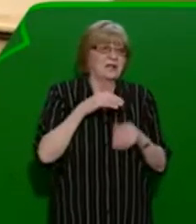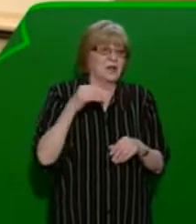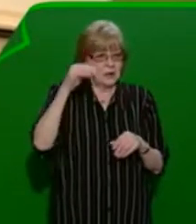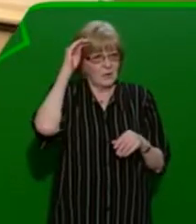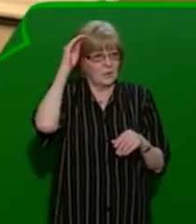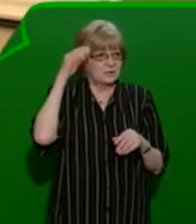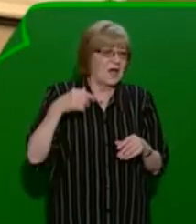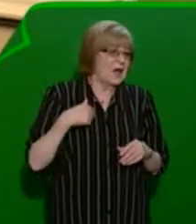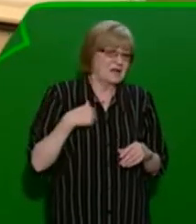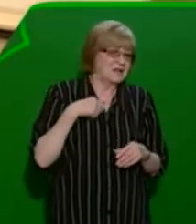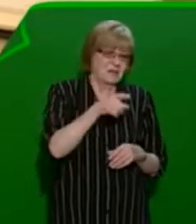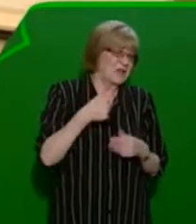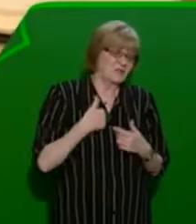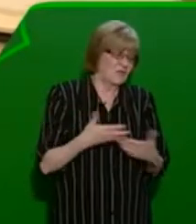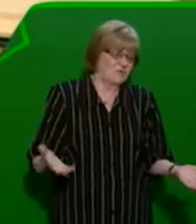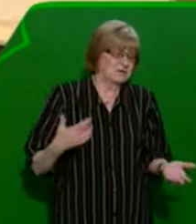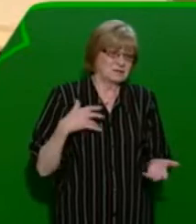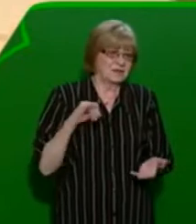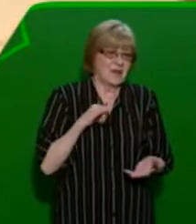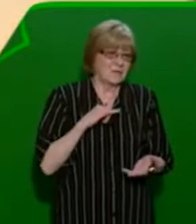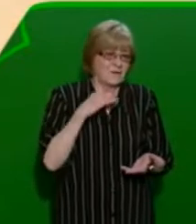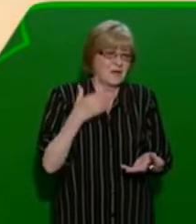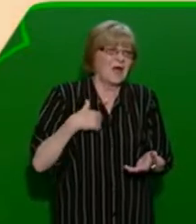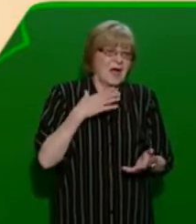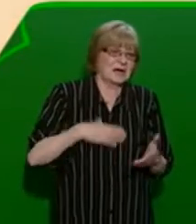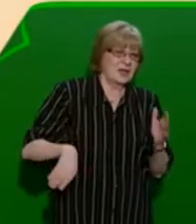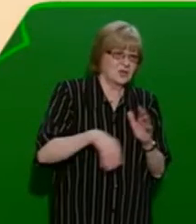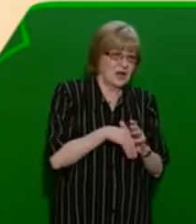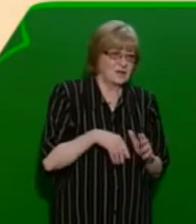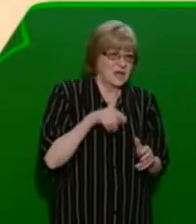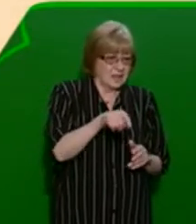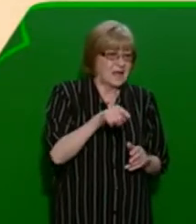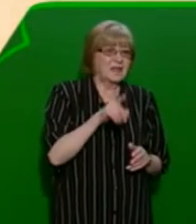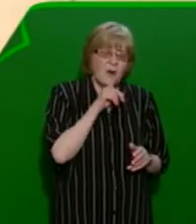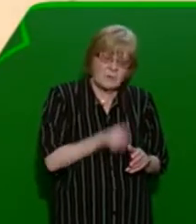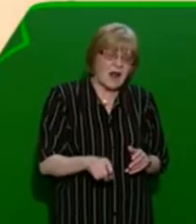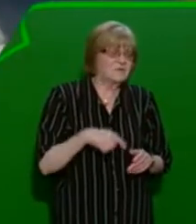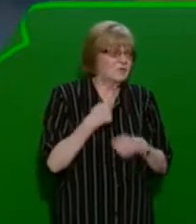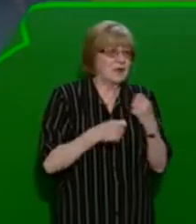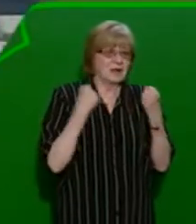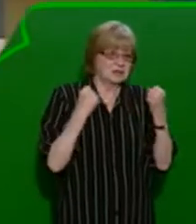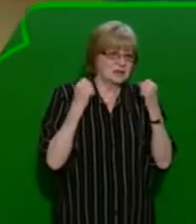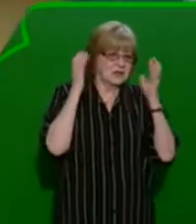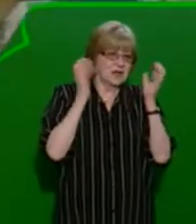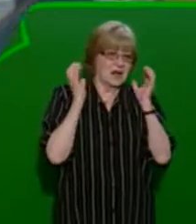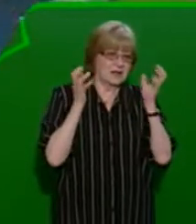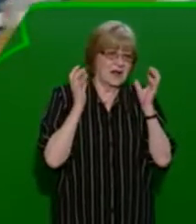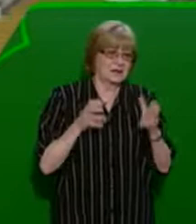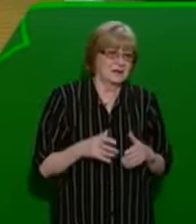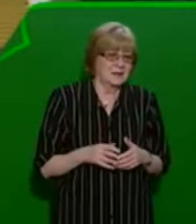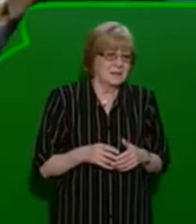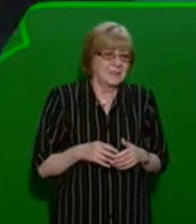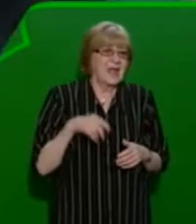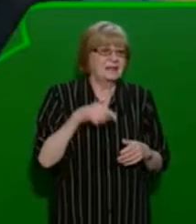málo a protože mi to bylo znebavilo. A vždycky jsem radši odešel, protože tady fakt kluci dělali u toho hrozný binec. Samozřejmě ten